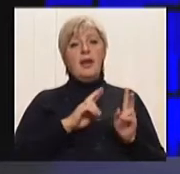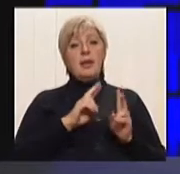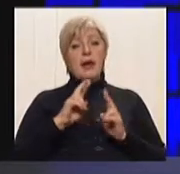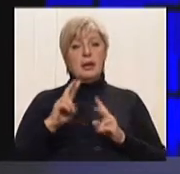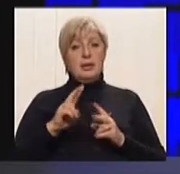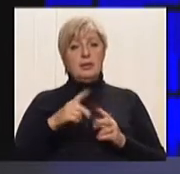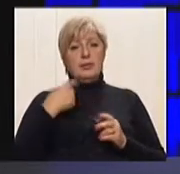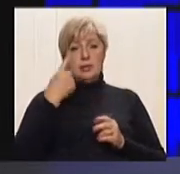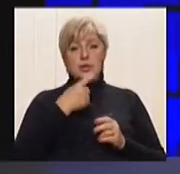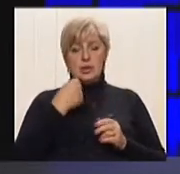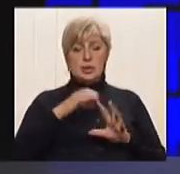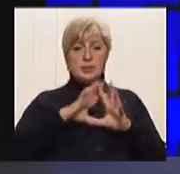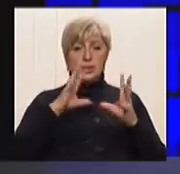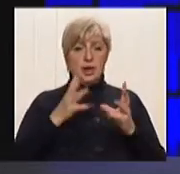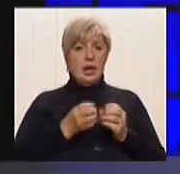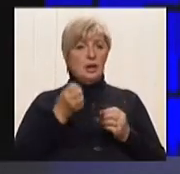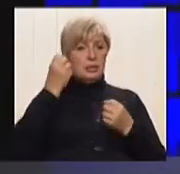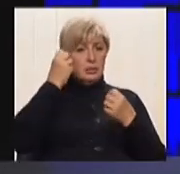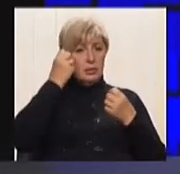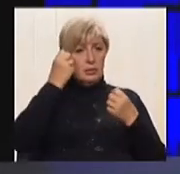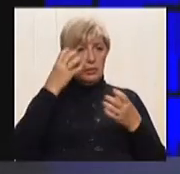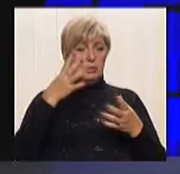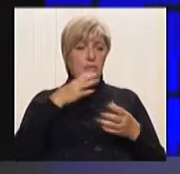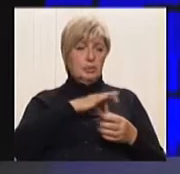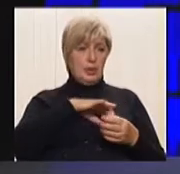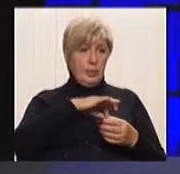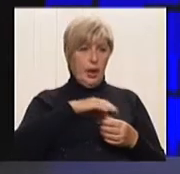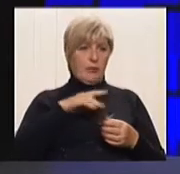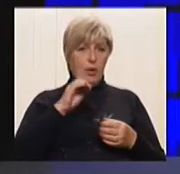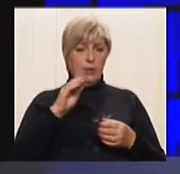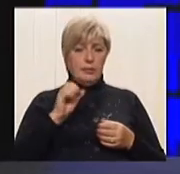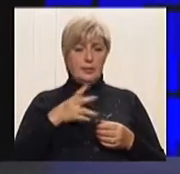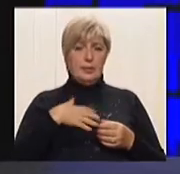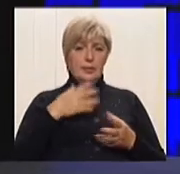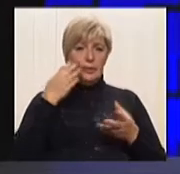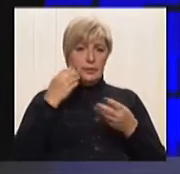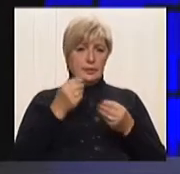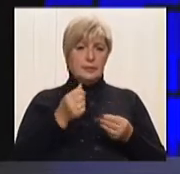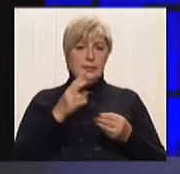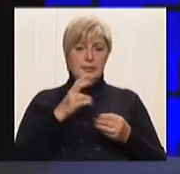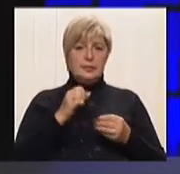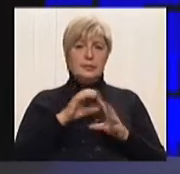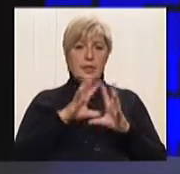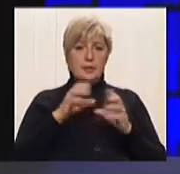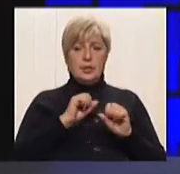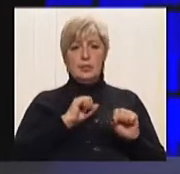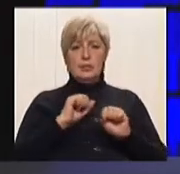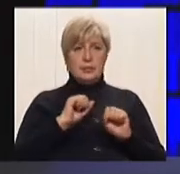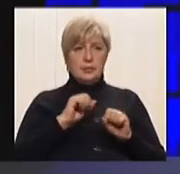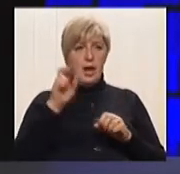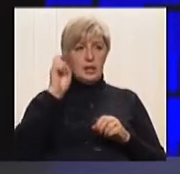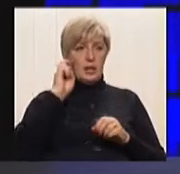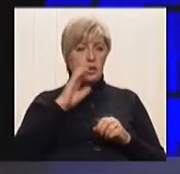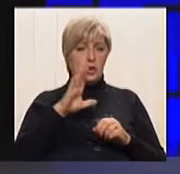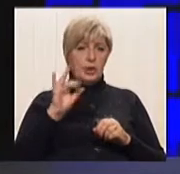чином загальна правова культура громадян впливає на загальне правове функціонування держави? Чи є тут